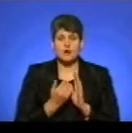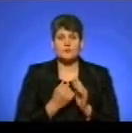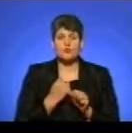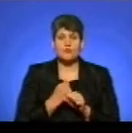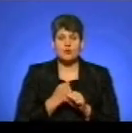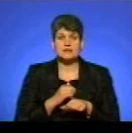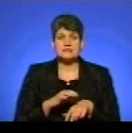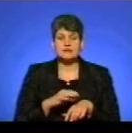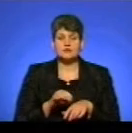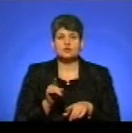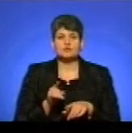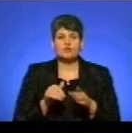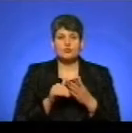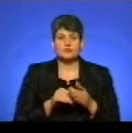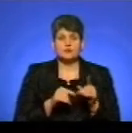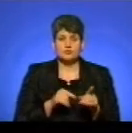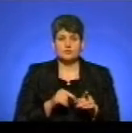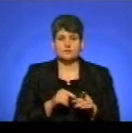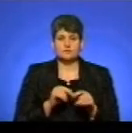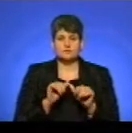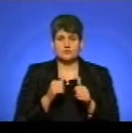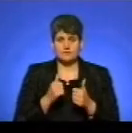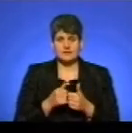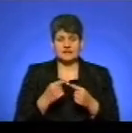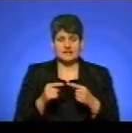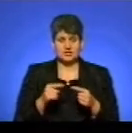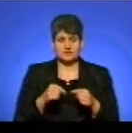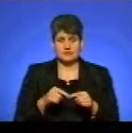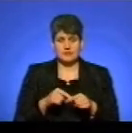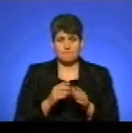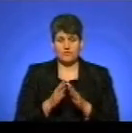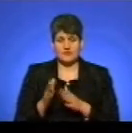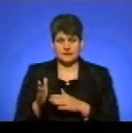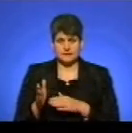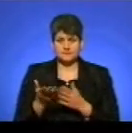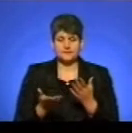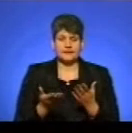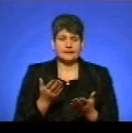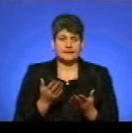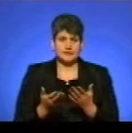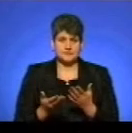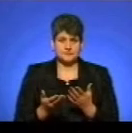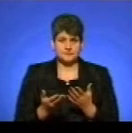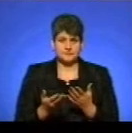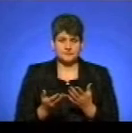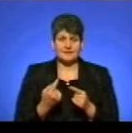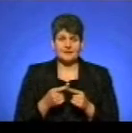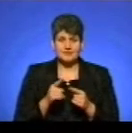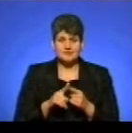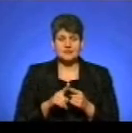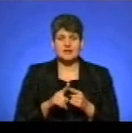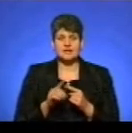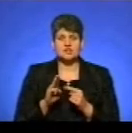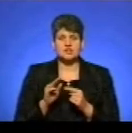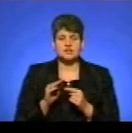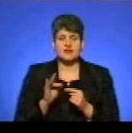кривдниками, аби допомогти йому сформувати інші патерні поведінки. Ось, але, тобто, і це безпосередньо жертва може